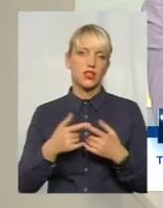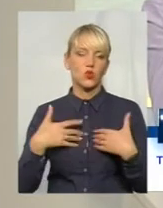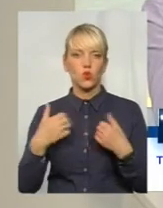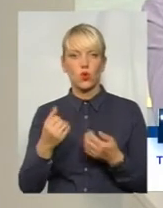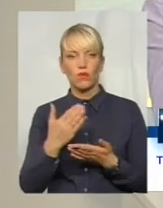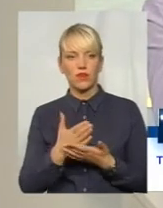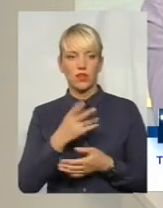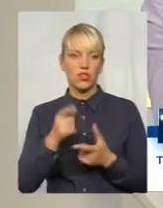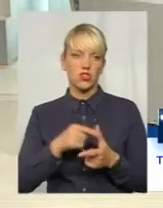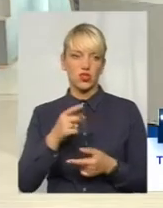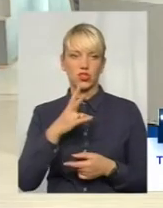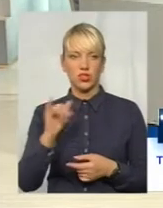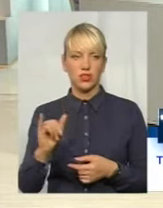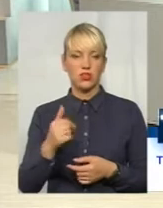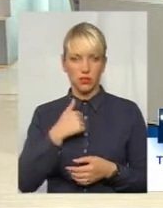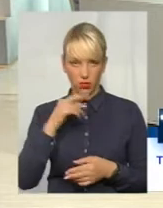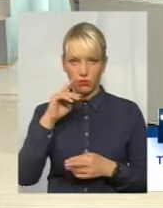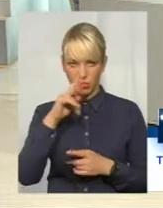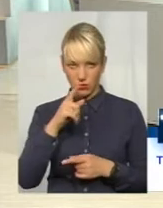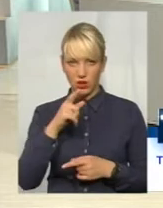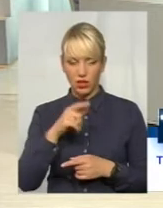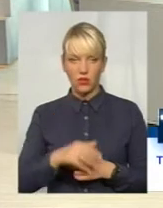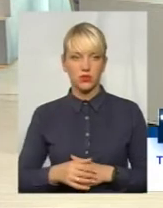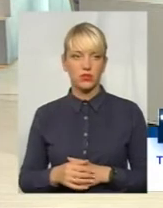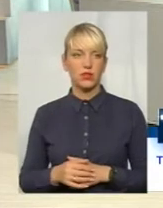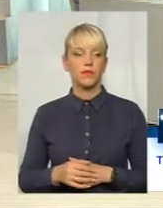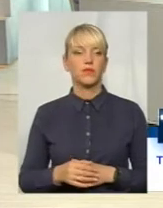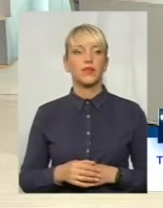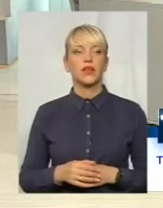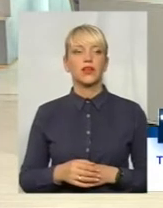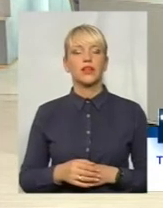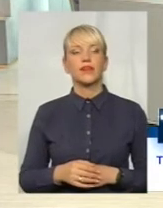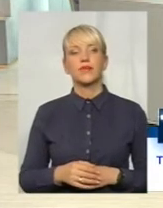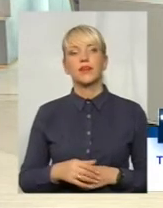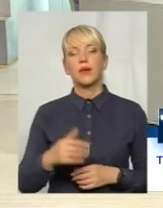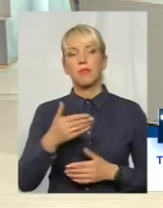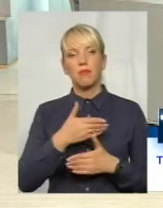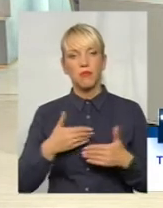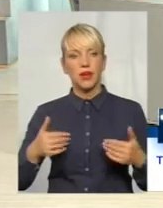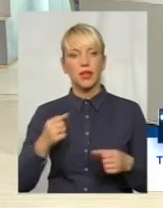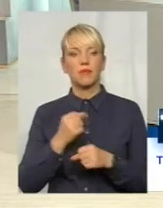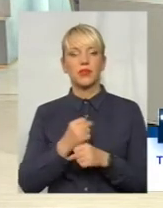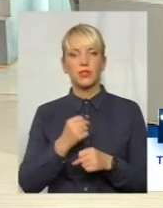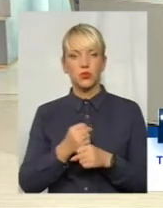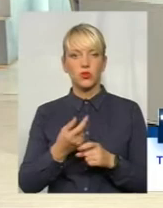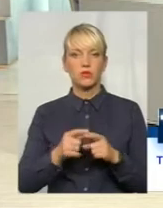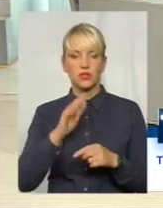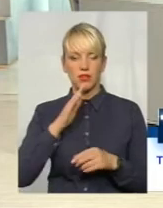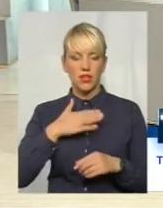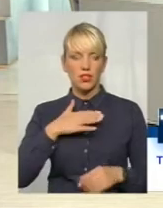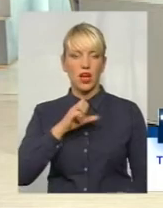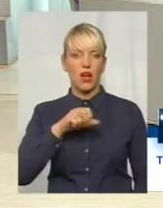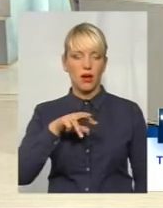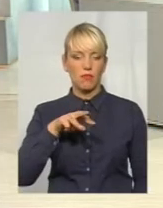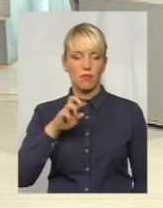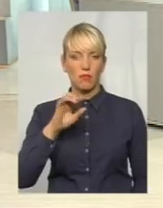чи ні. Я помиляюсь, Ну, ви так думаєте. Я не так думаю. Я не знаю. Ми працюємо, це наша амбулаторна служба,